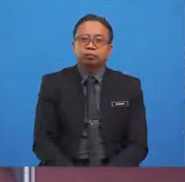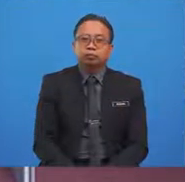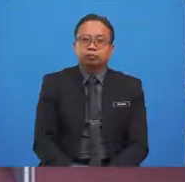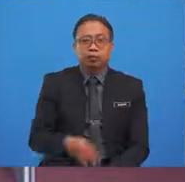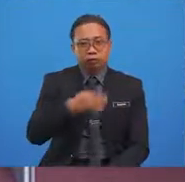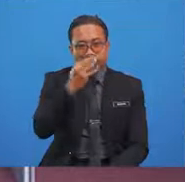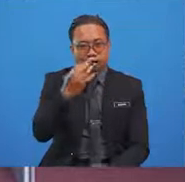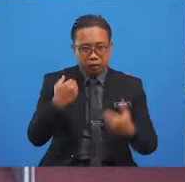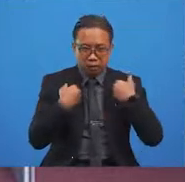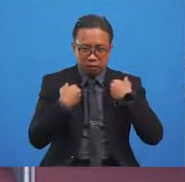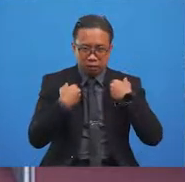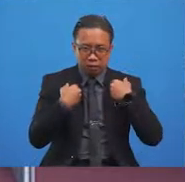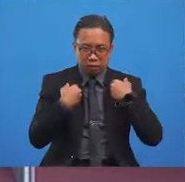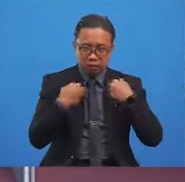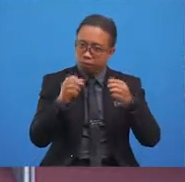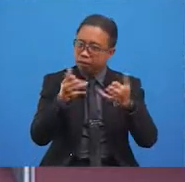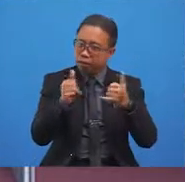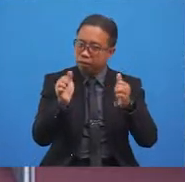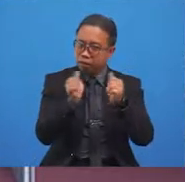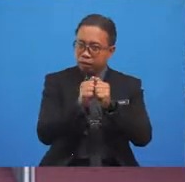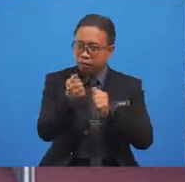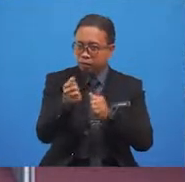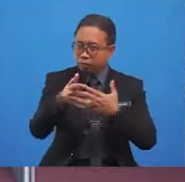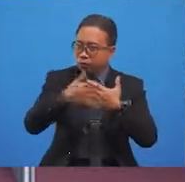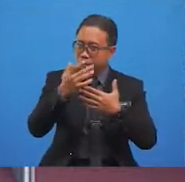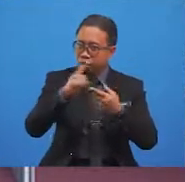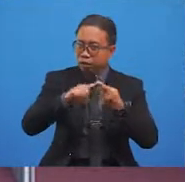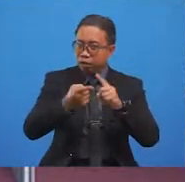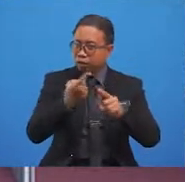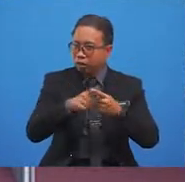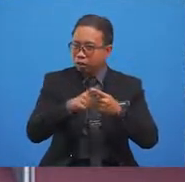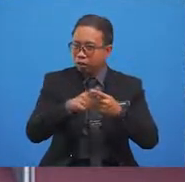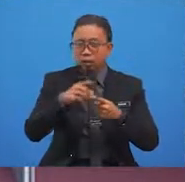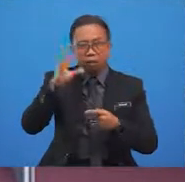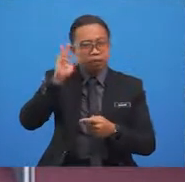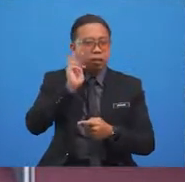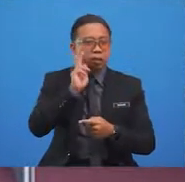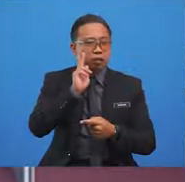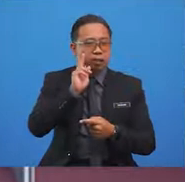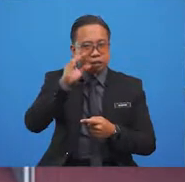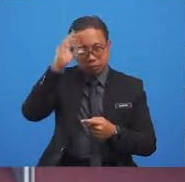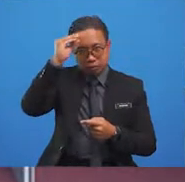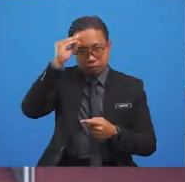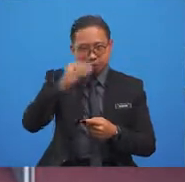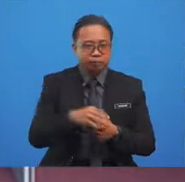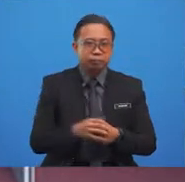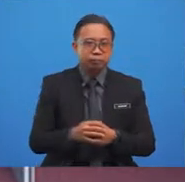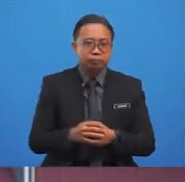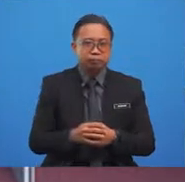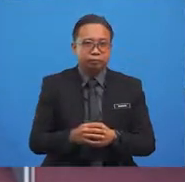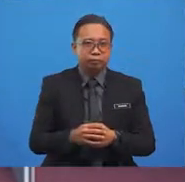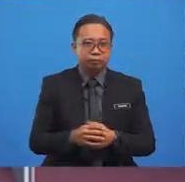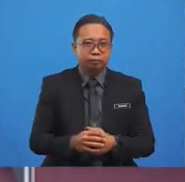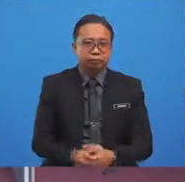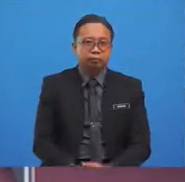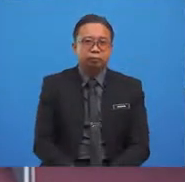have someone to guess it with. Call your friend or call your sister or your brother or even your grandmother.